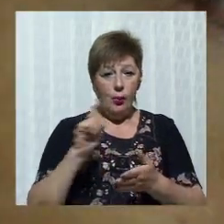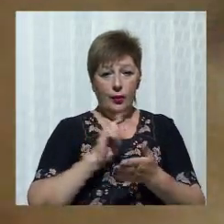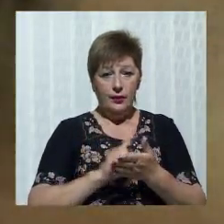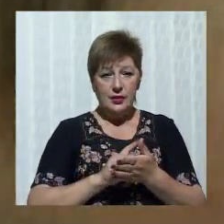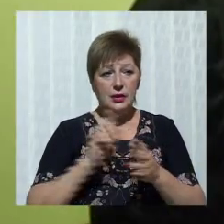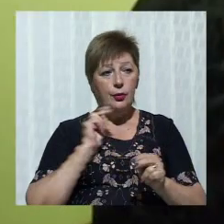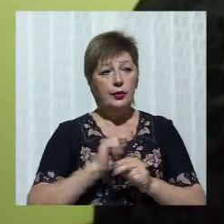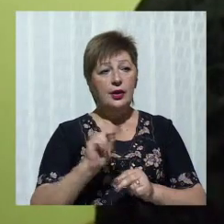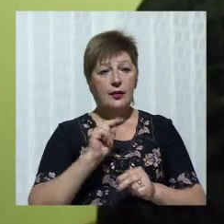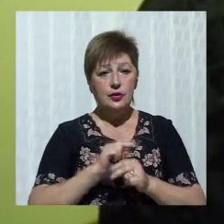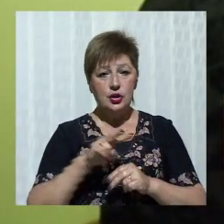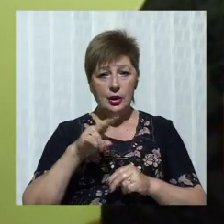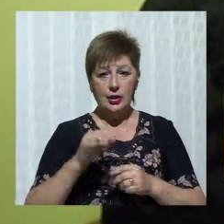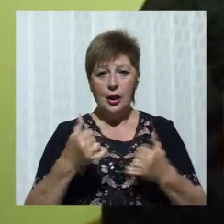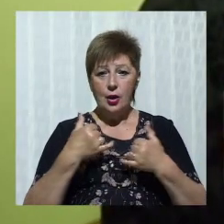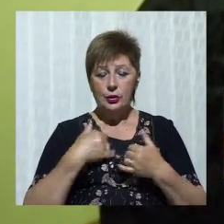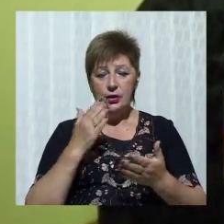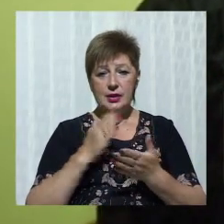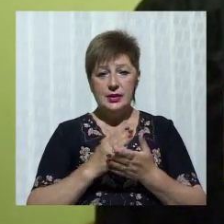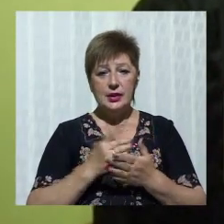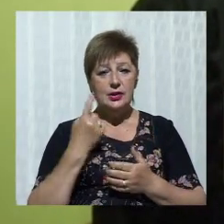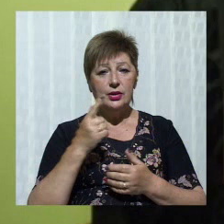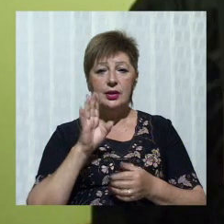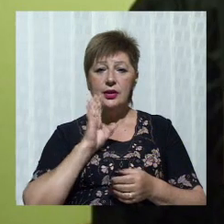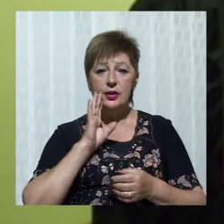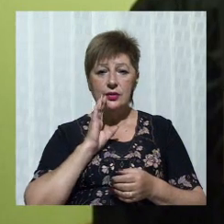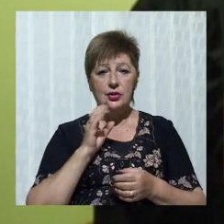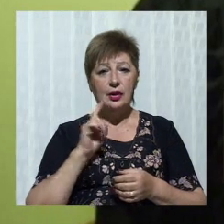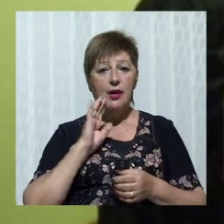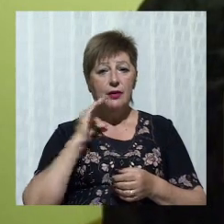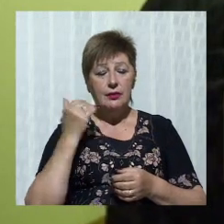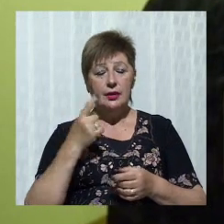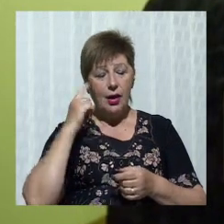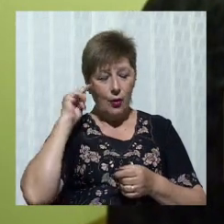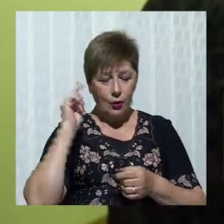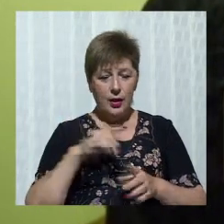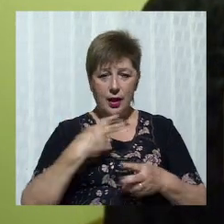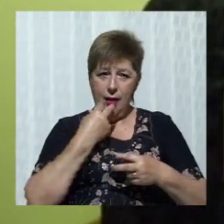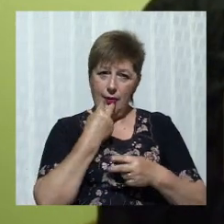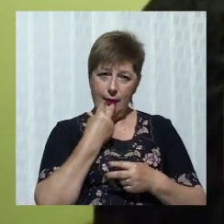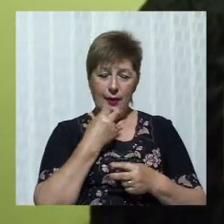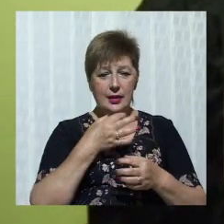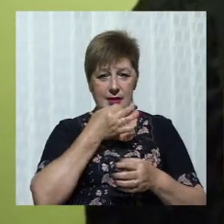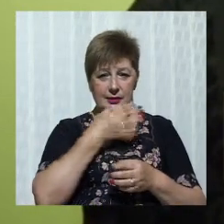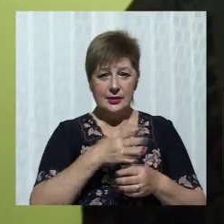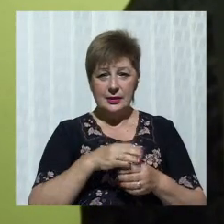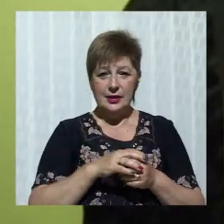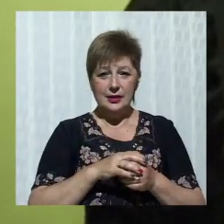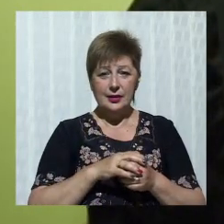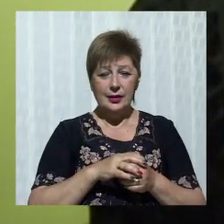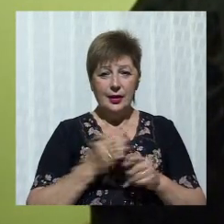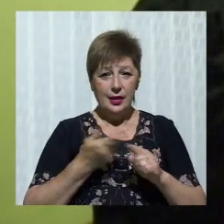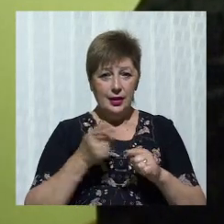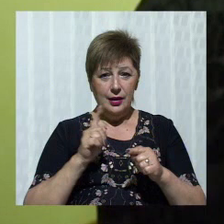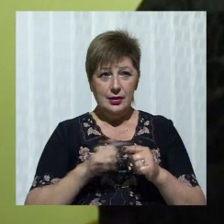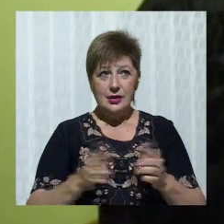'язково навчали. У нас є одна дівчина, старшина, вона вміє свістити. Свістити так, як в жодному хорі ніхто не свістює. І